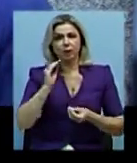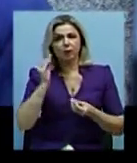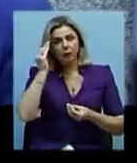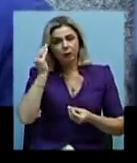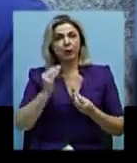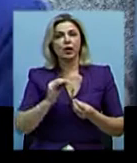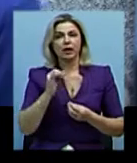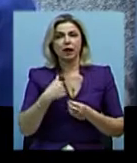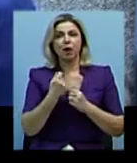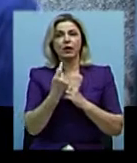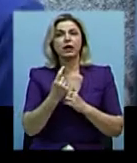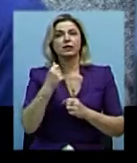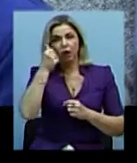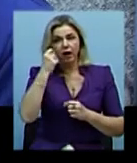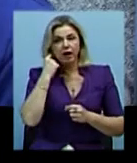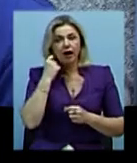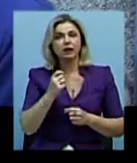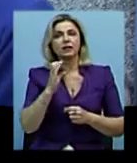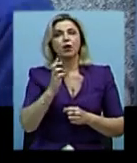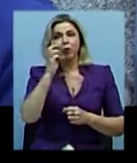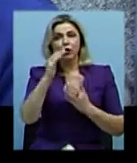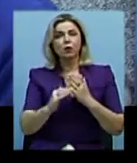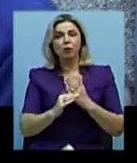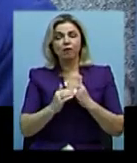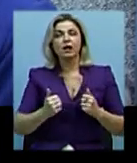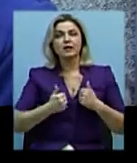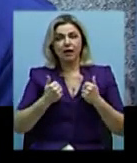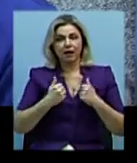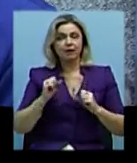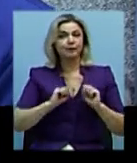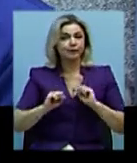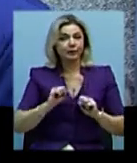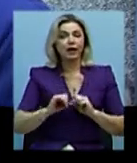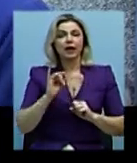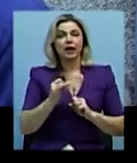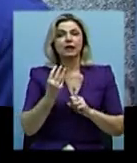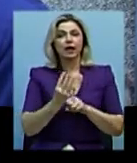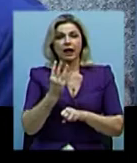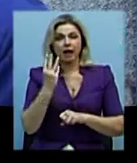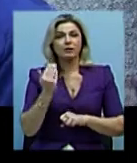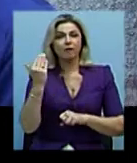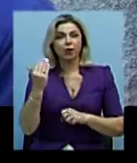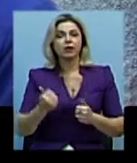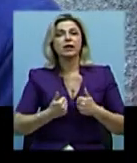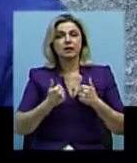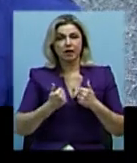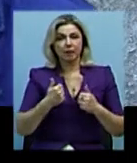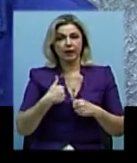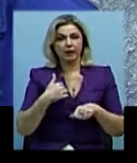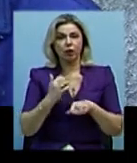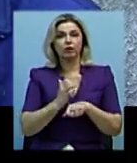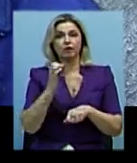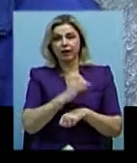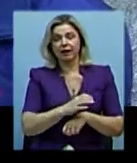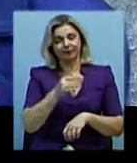років із Божою допомогою якось намагався відбитися від них. Вони мене вже три рази намагалися екстрадувати. Не